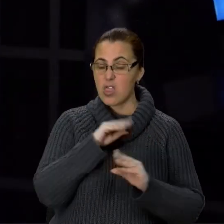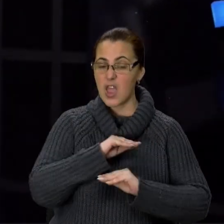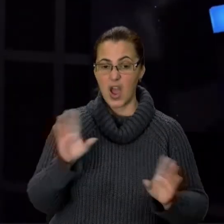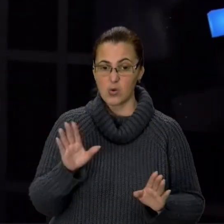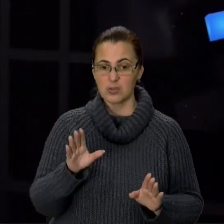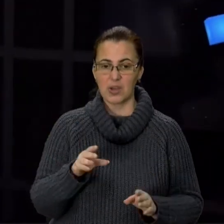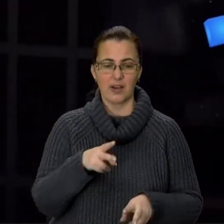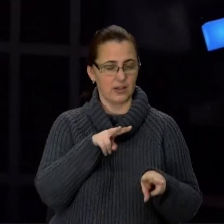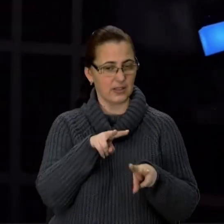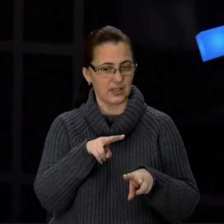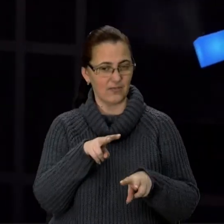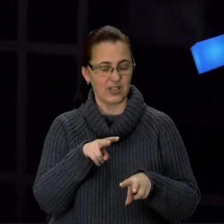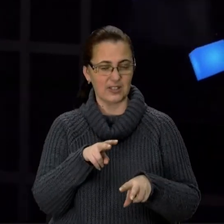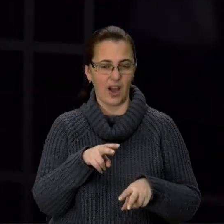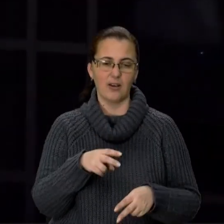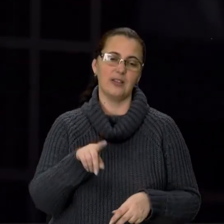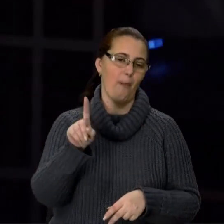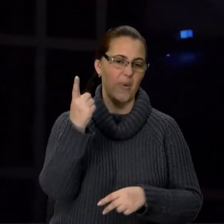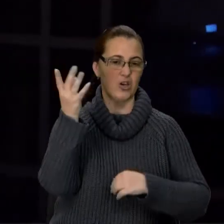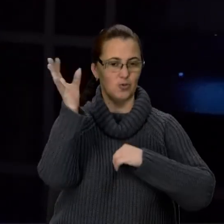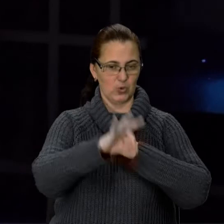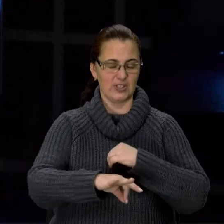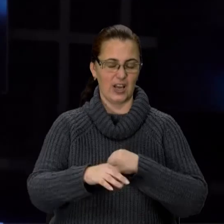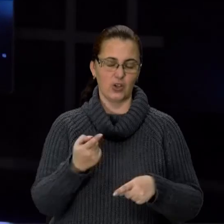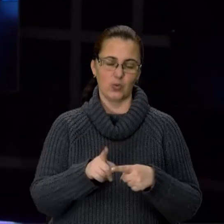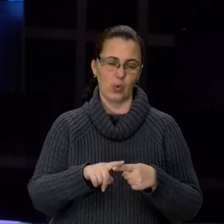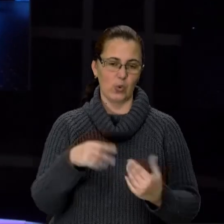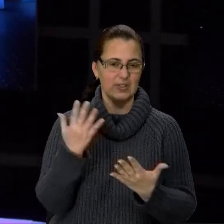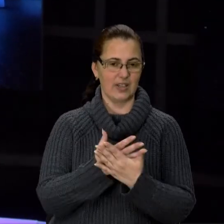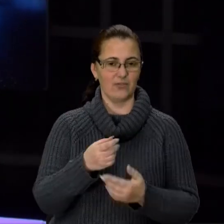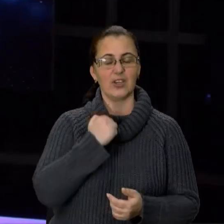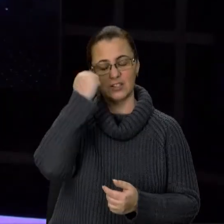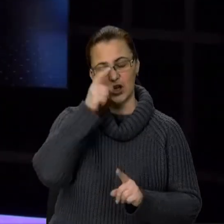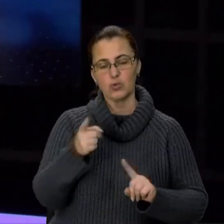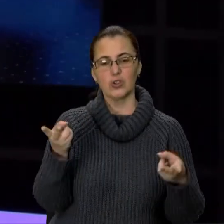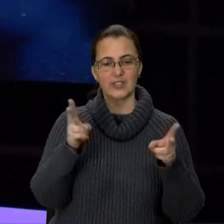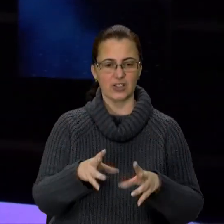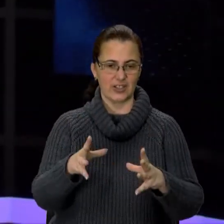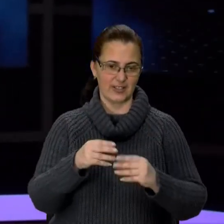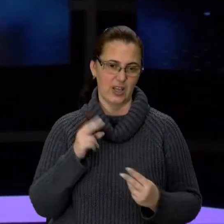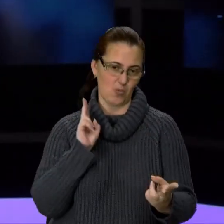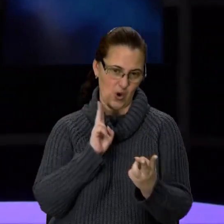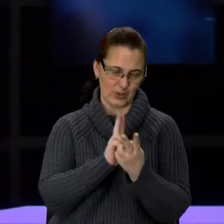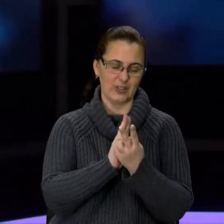телепрограмою і дивіться фільм в ефірі першого західного. Дякую, що залишаєтесь з нами. Побачимось наступного тижня.